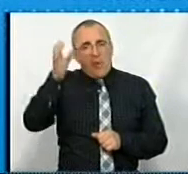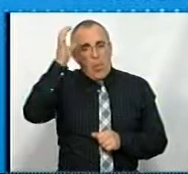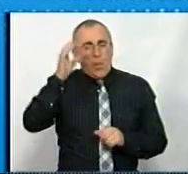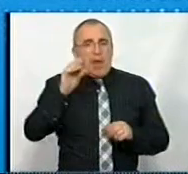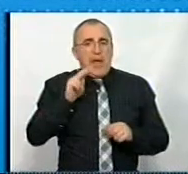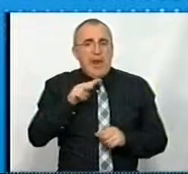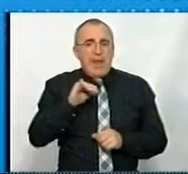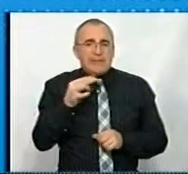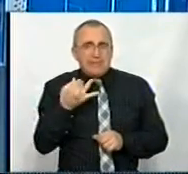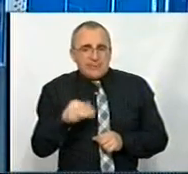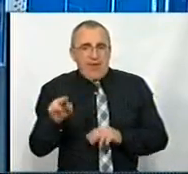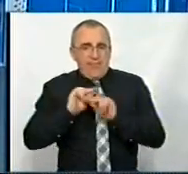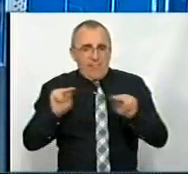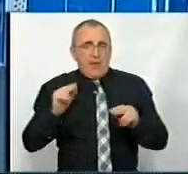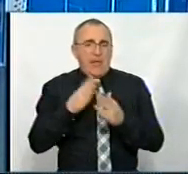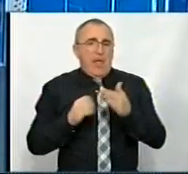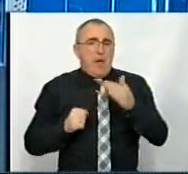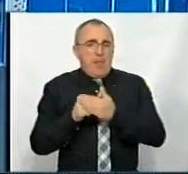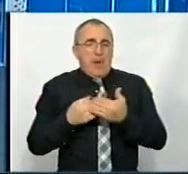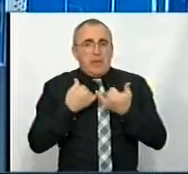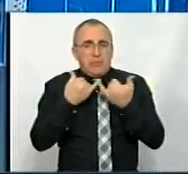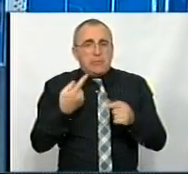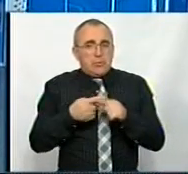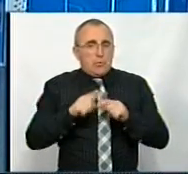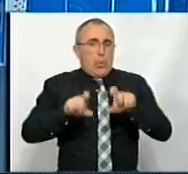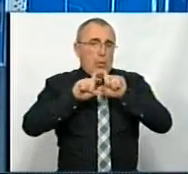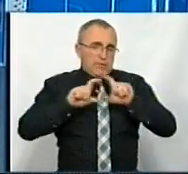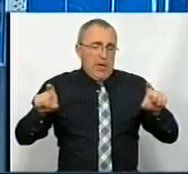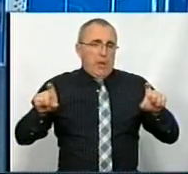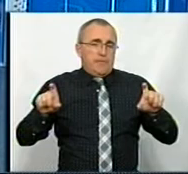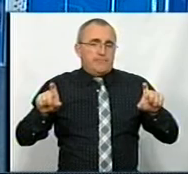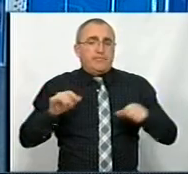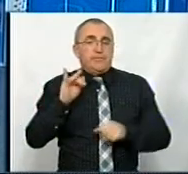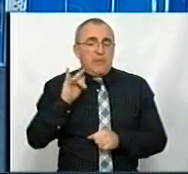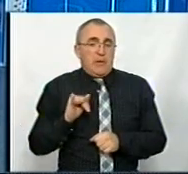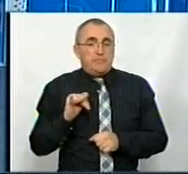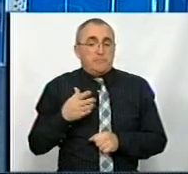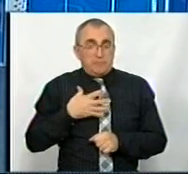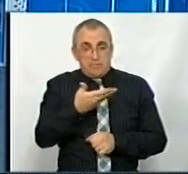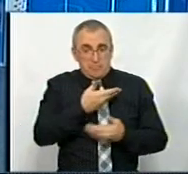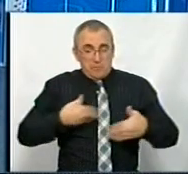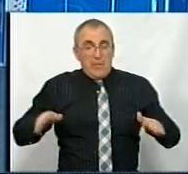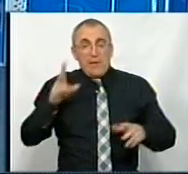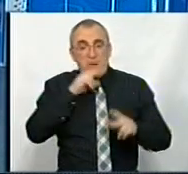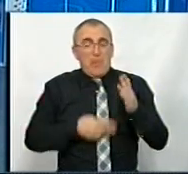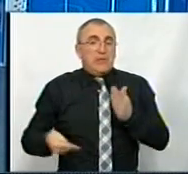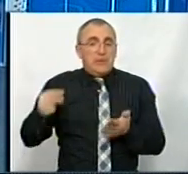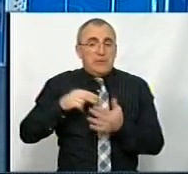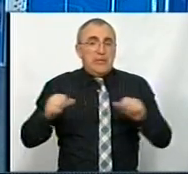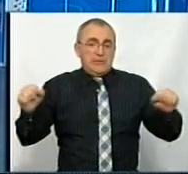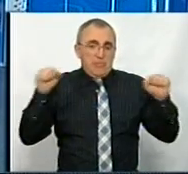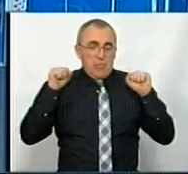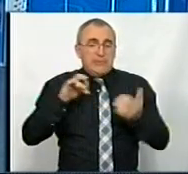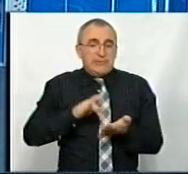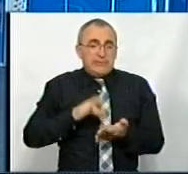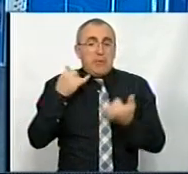Наші викладачі є базовими для цього закладу. І ми намагаємося стати спортивним